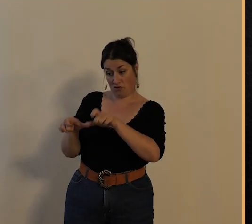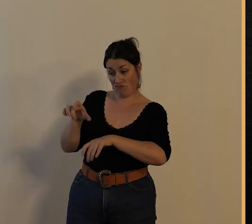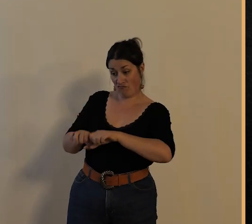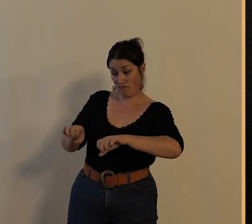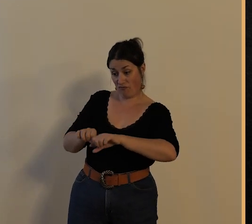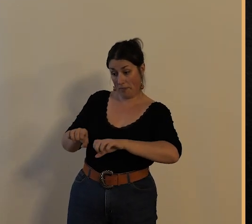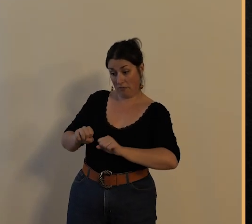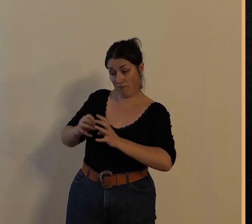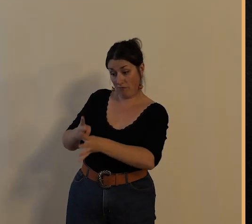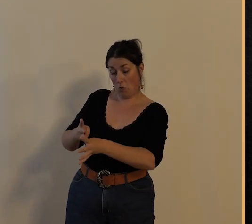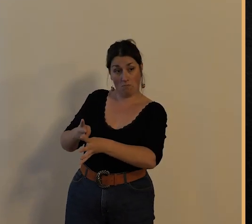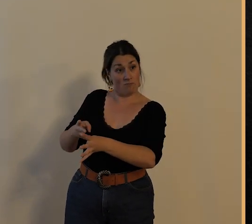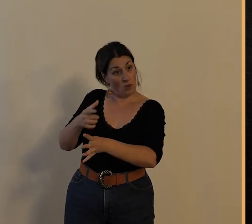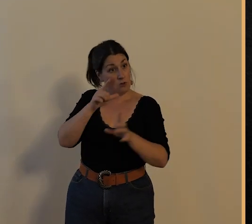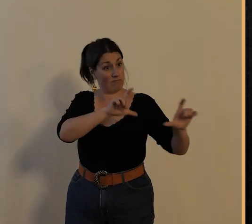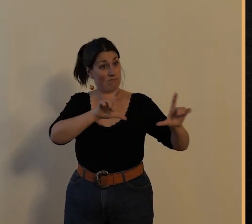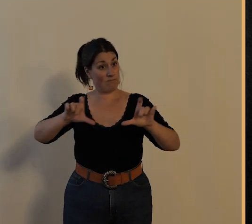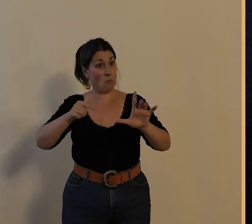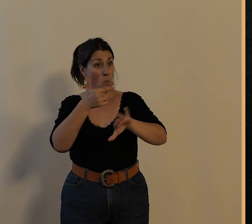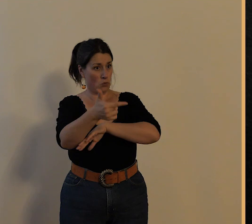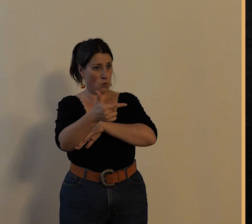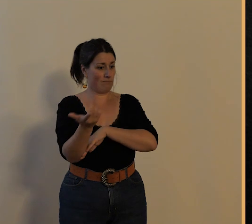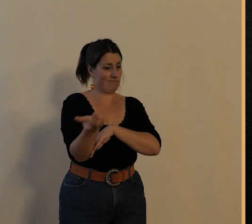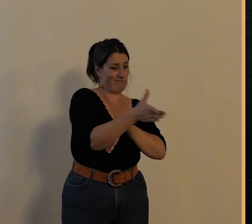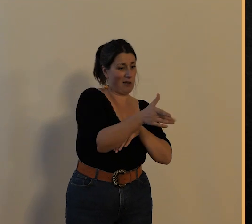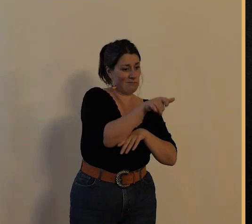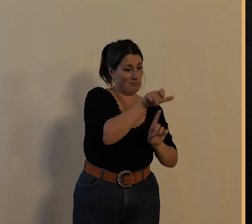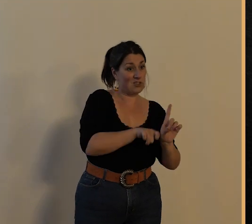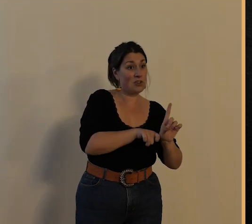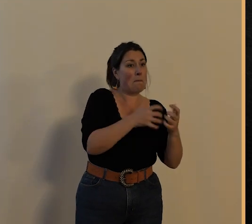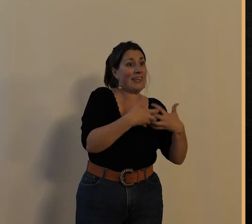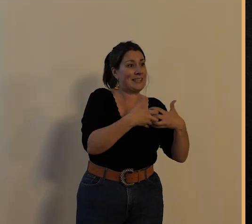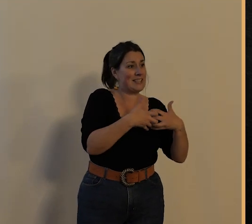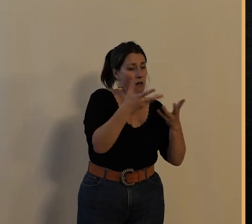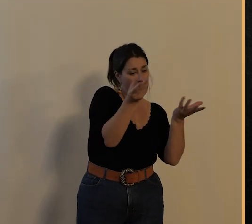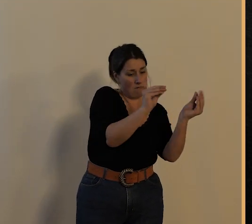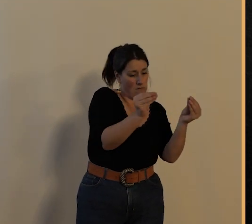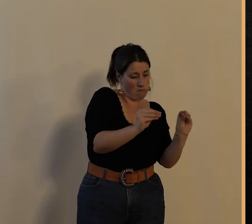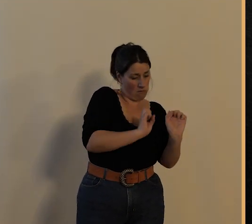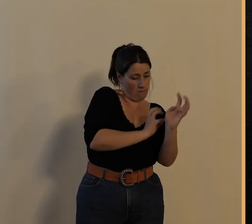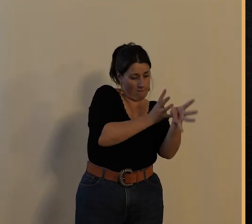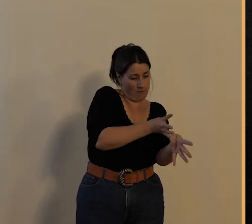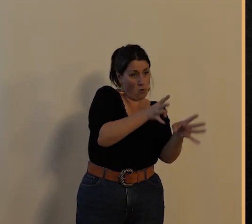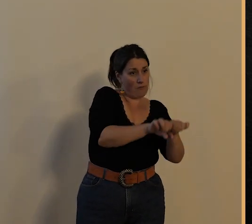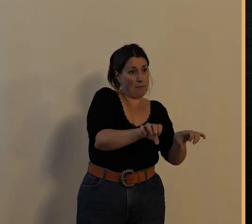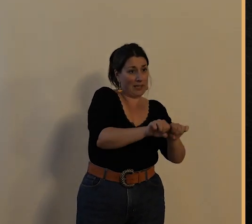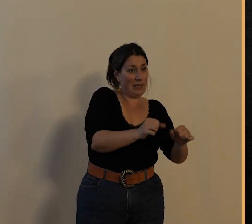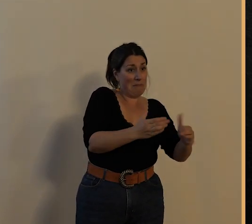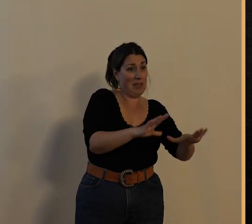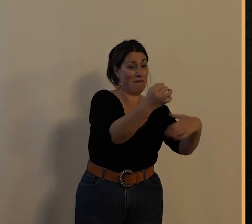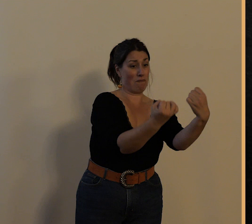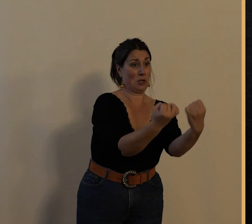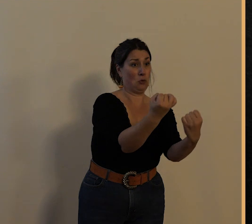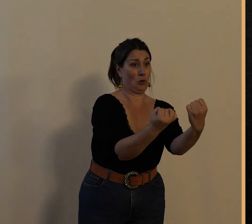ici de manière anecdotique un des mécaniciens qui s'est amusé à fabriquer une voiturette à